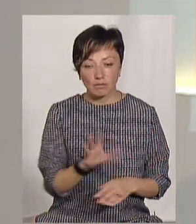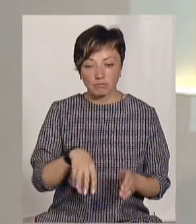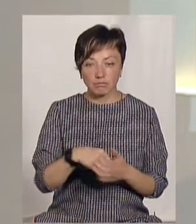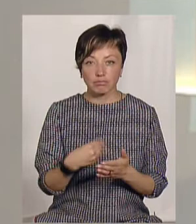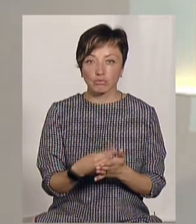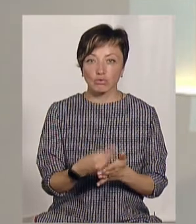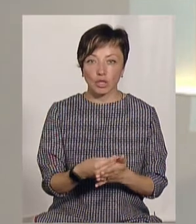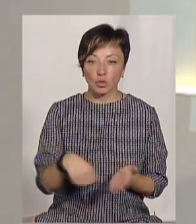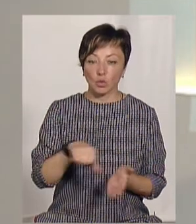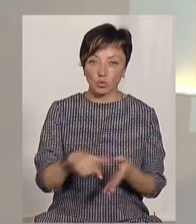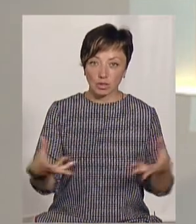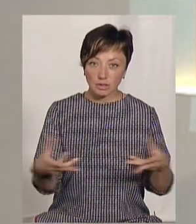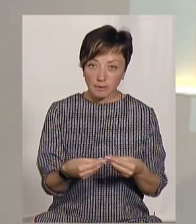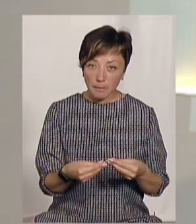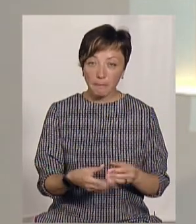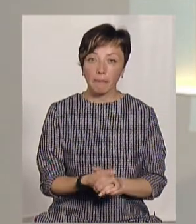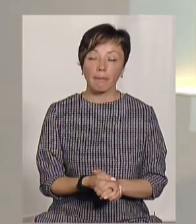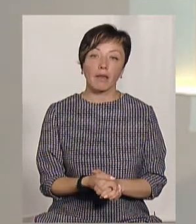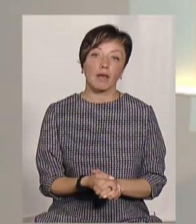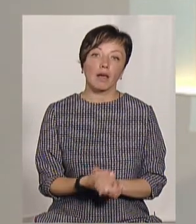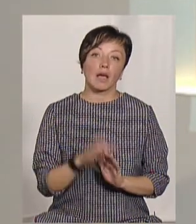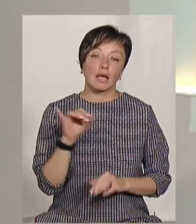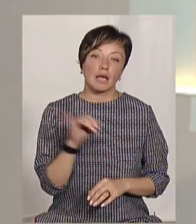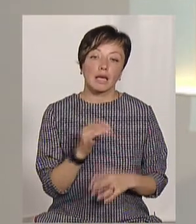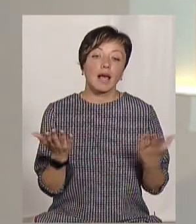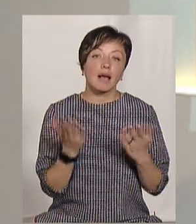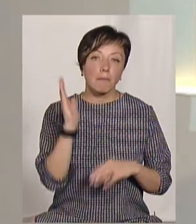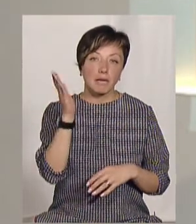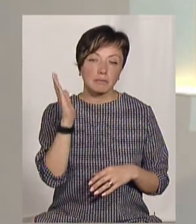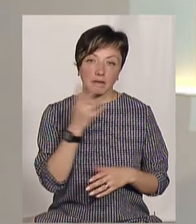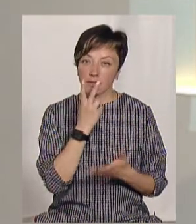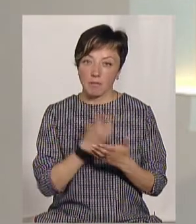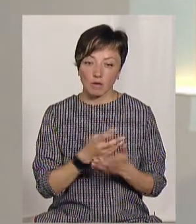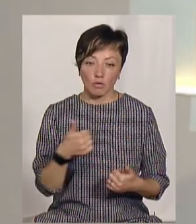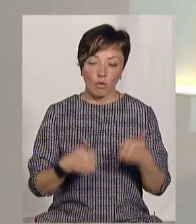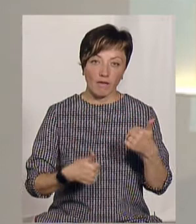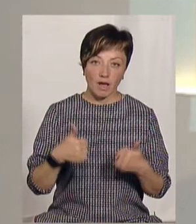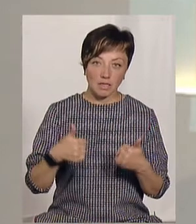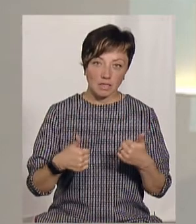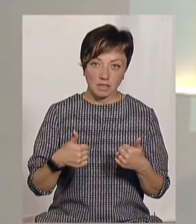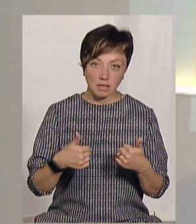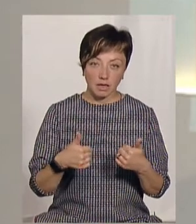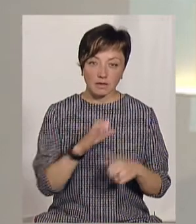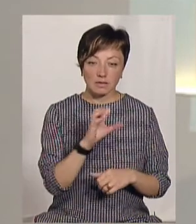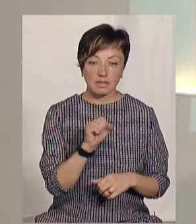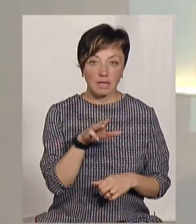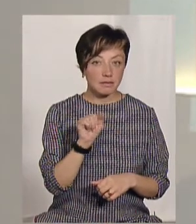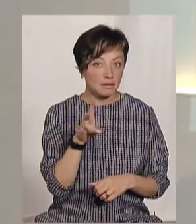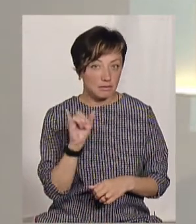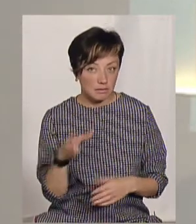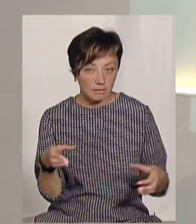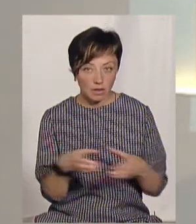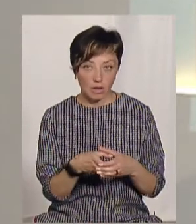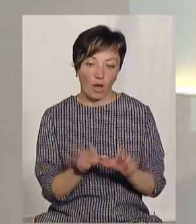бюджету участі? Та які перспективи бачать у «Квесті» у Сатенівській громаді?